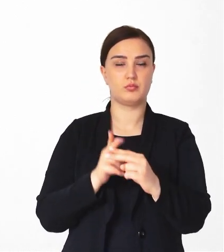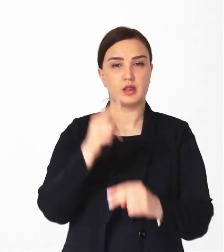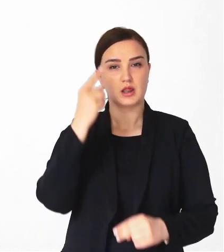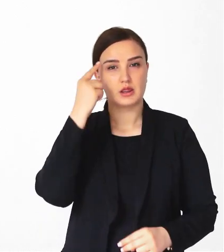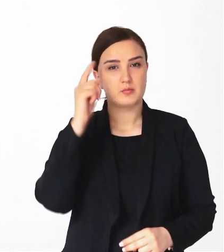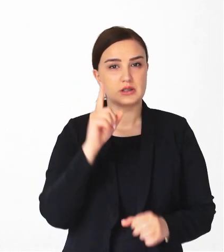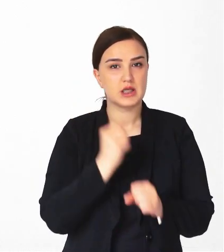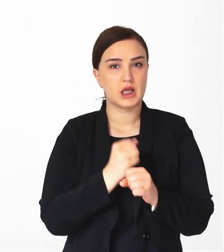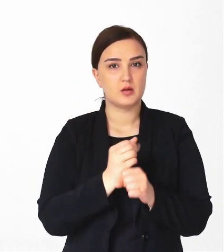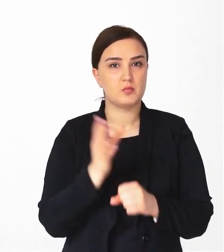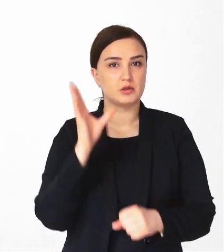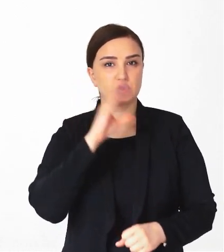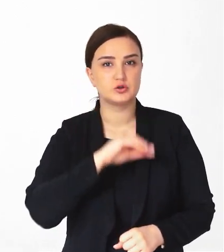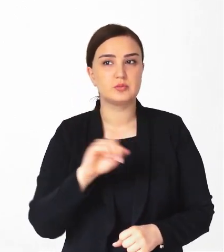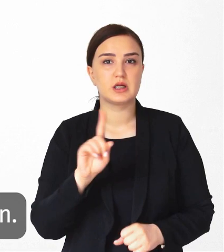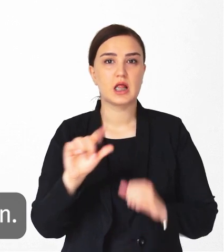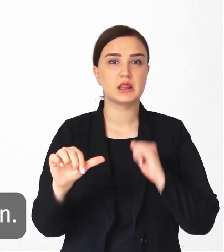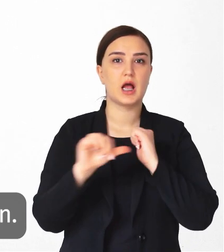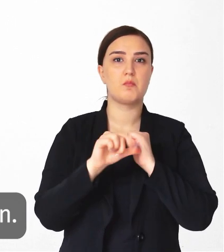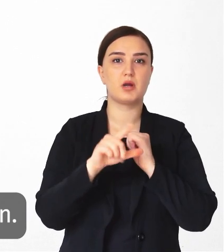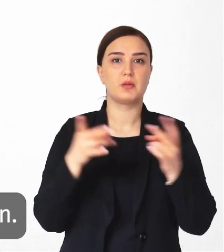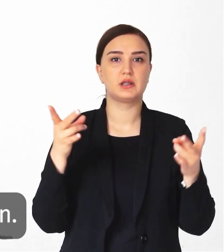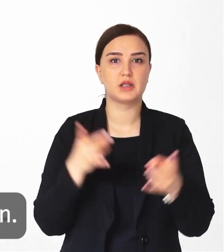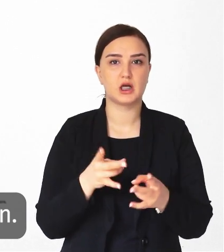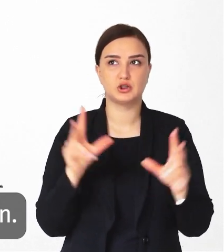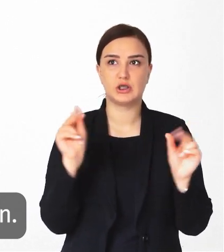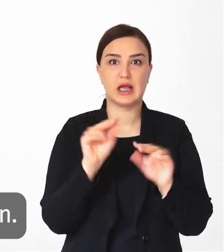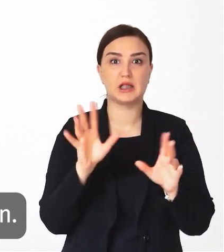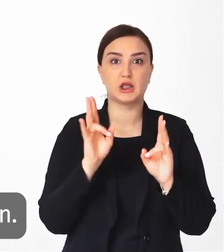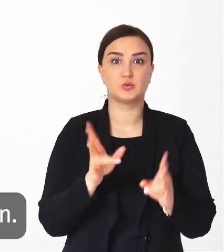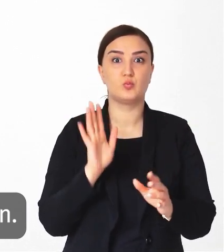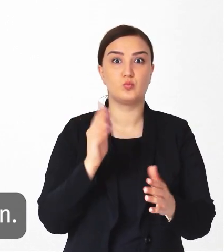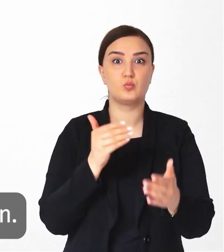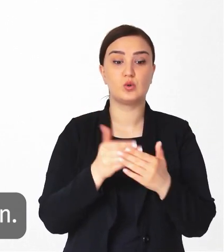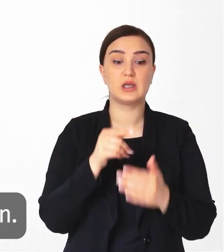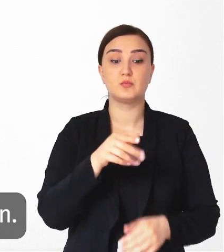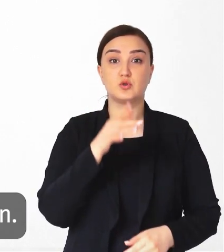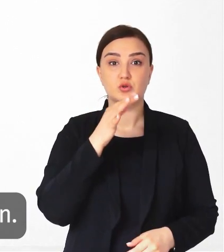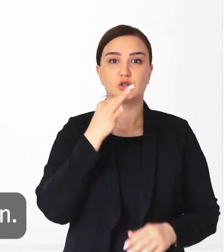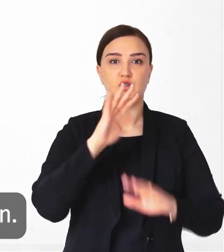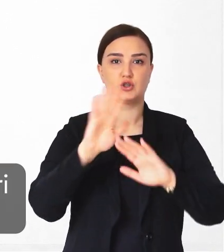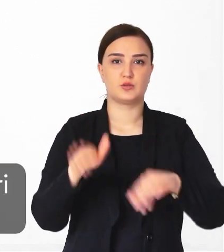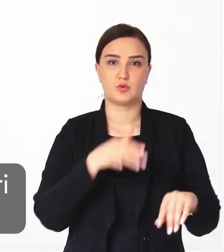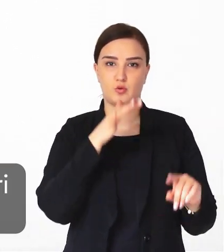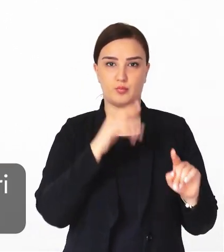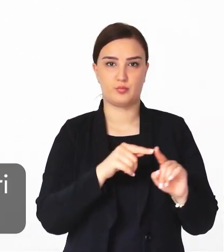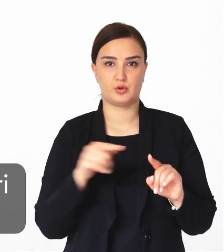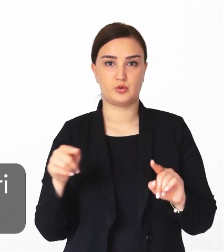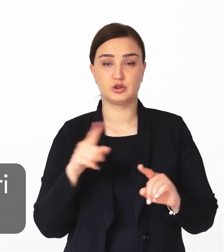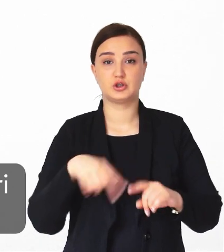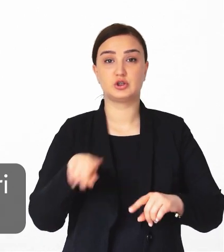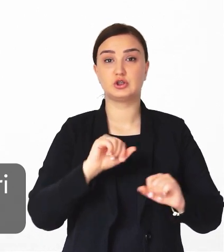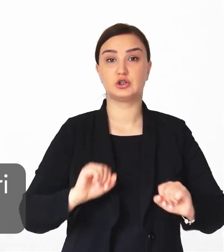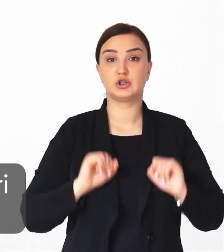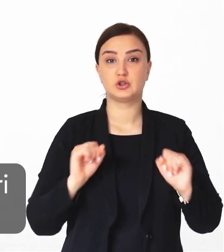fəlakətdən sonra nə edə biləcəyiniz, hansı köməyə ehtiyacınız ola biləcəyi haqqında düşünün. Fəvqaladi